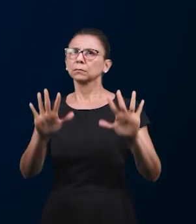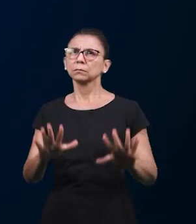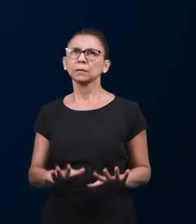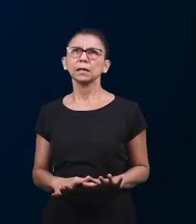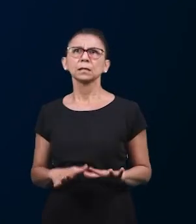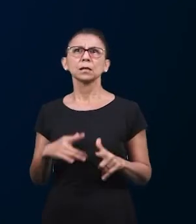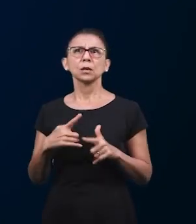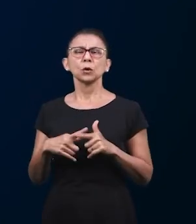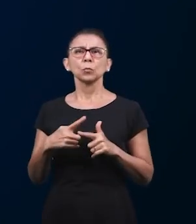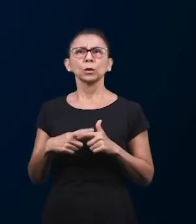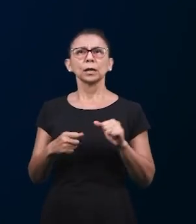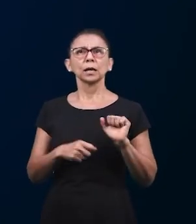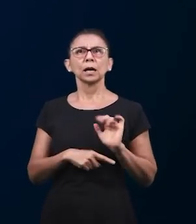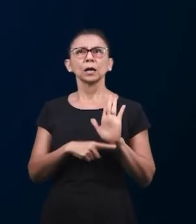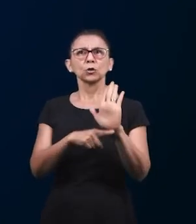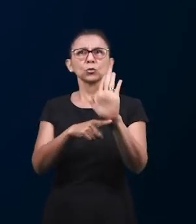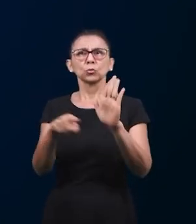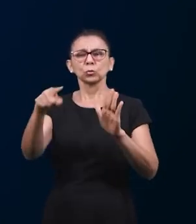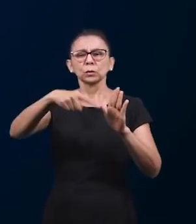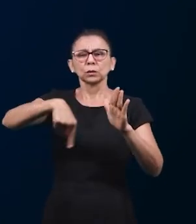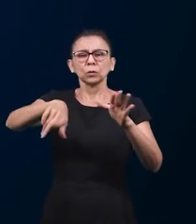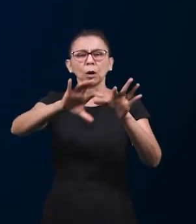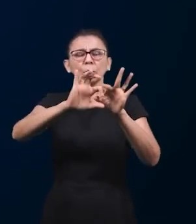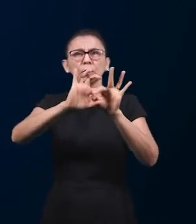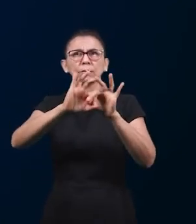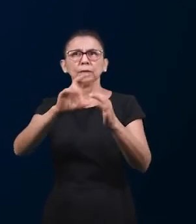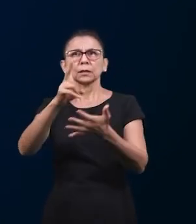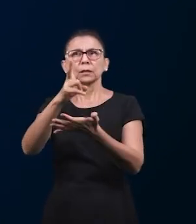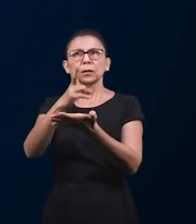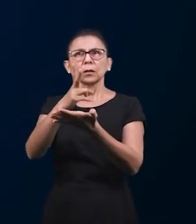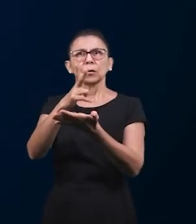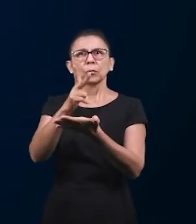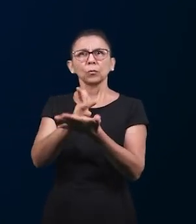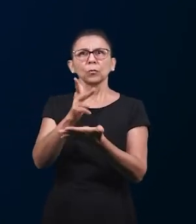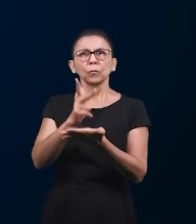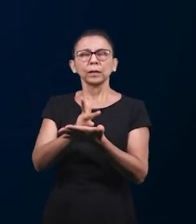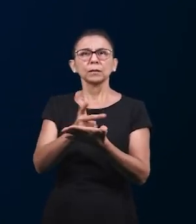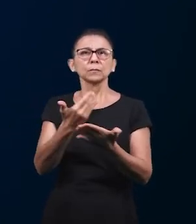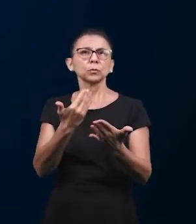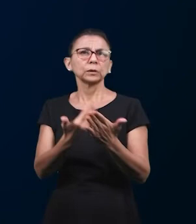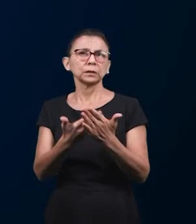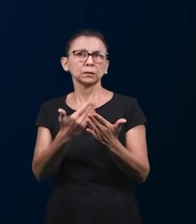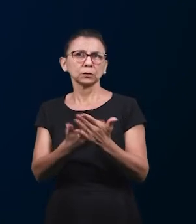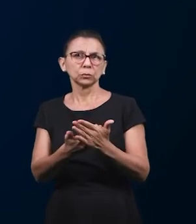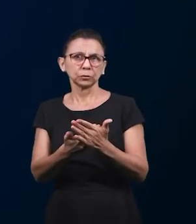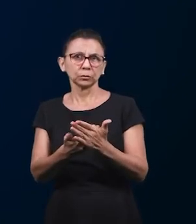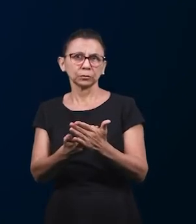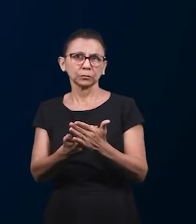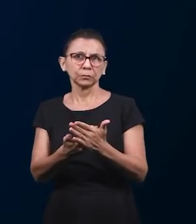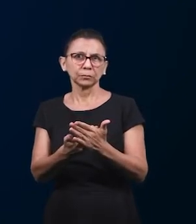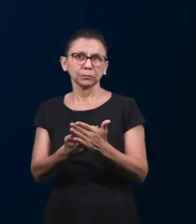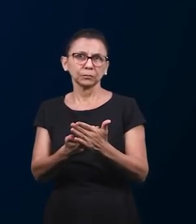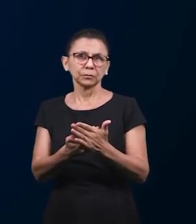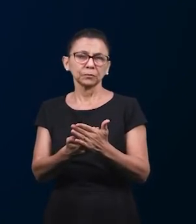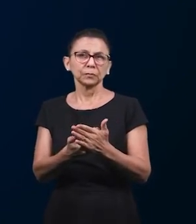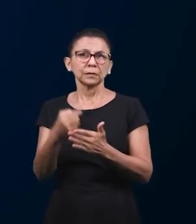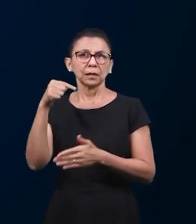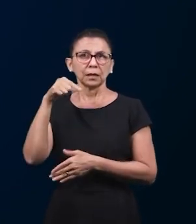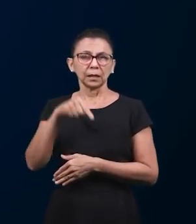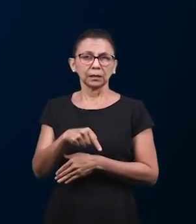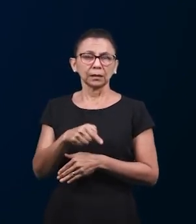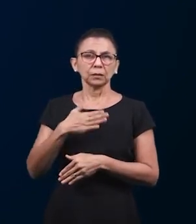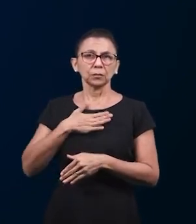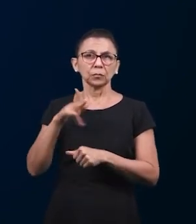оно помогает объединить учения съединить и унифицировать доктрину унифицировать учения по всей